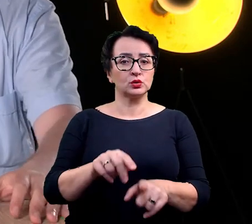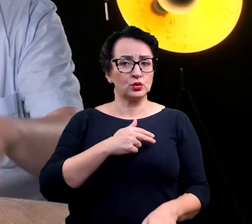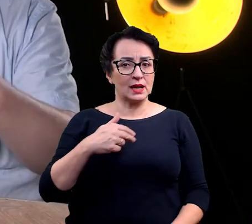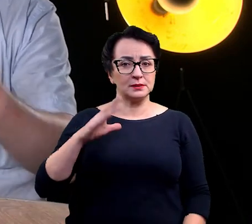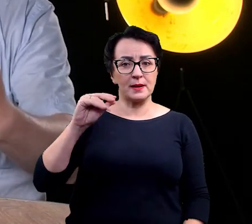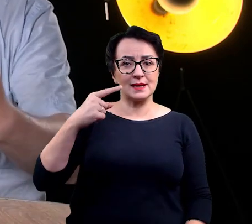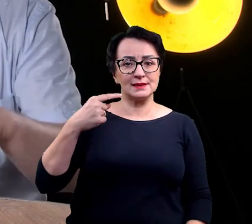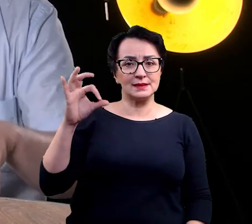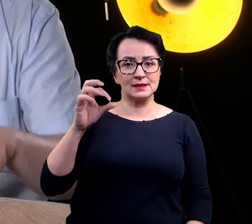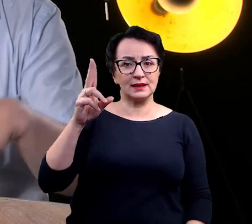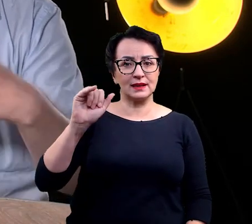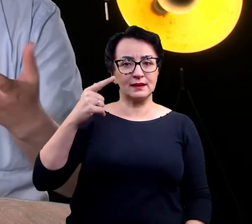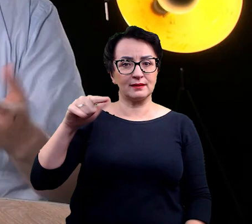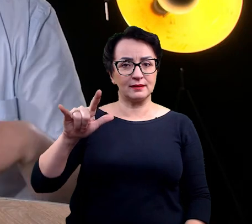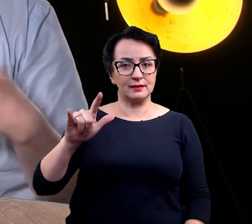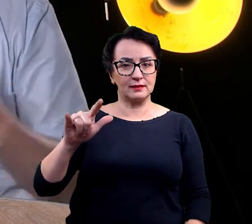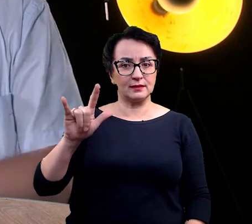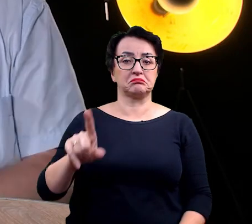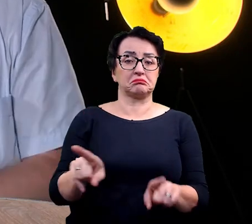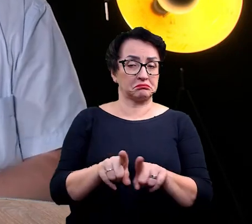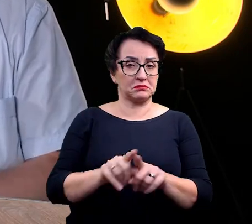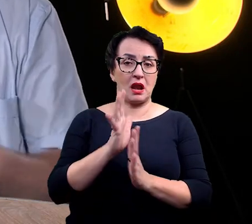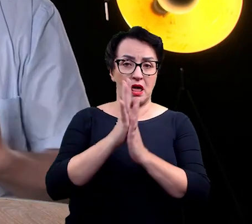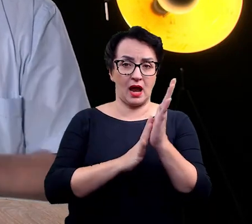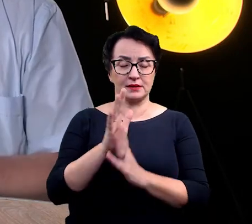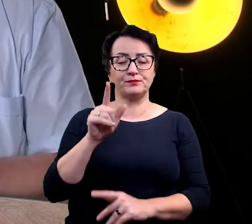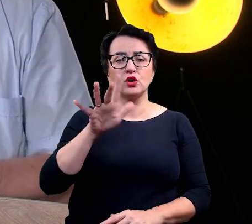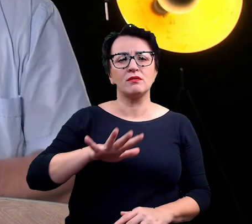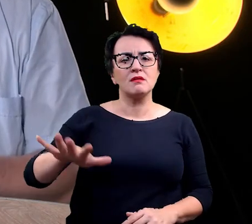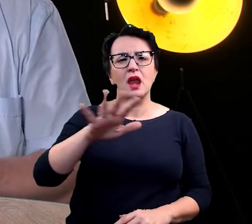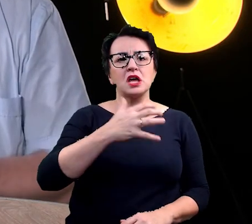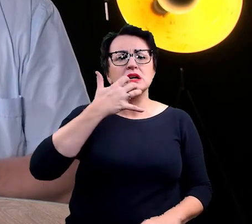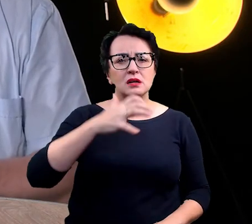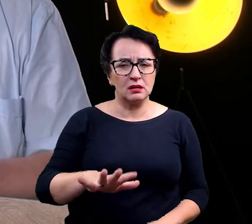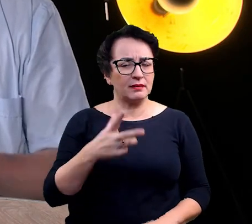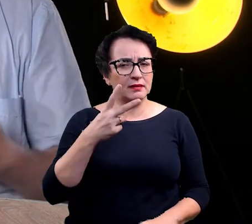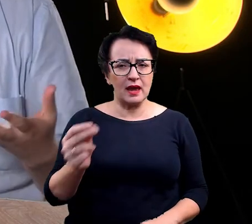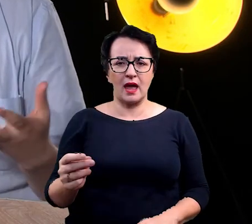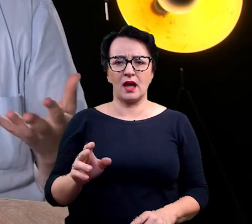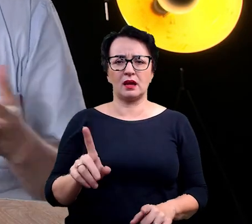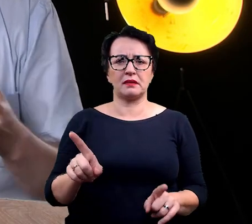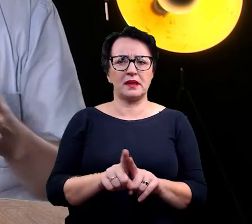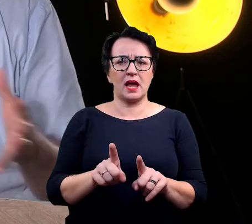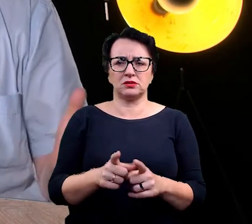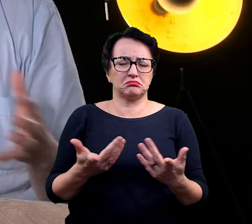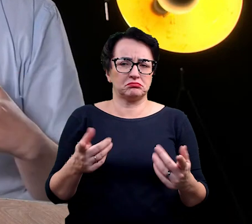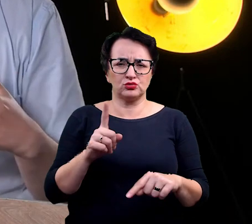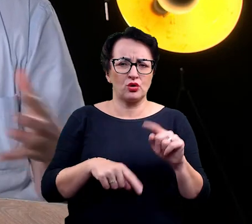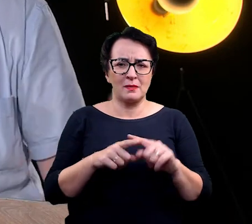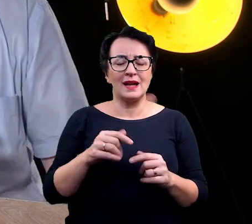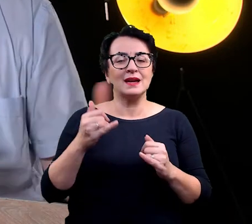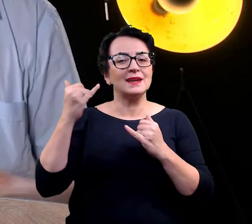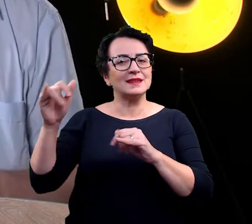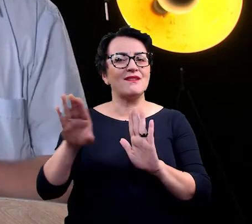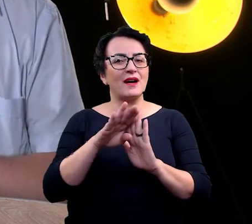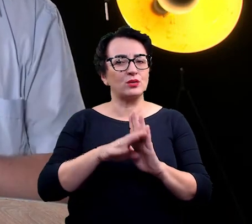można ją znaleźć w lasach, czyli w terenach, gdzie nie jest ani ciepło, ani specjalnie, te warunki są zupełnie inne